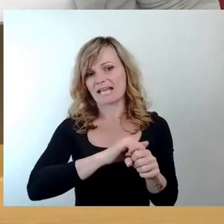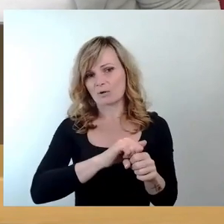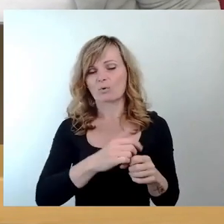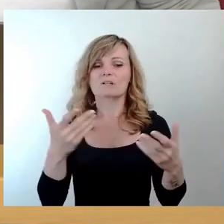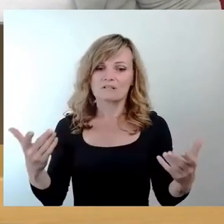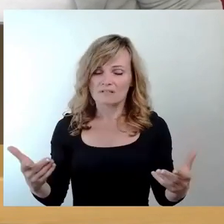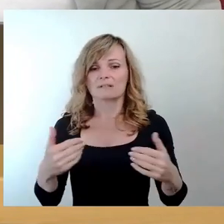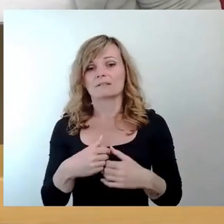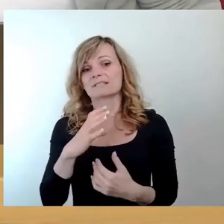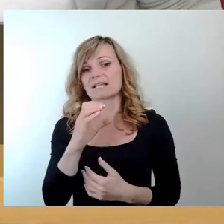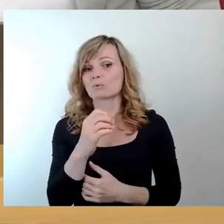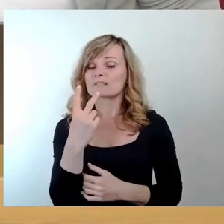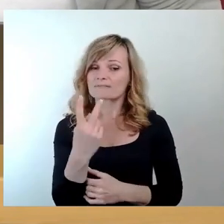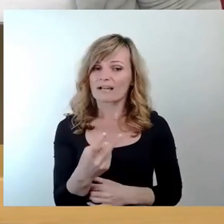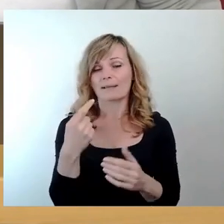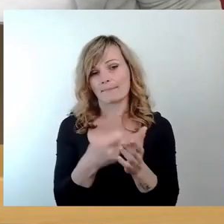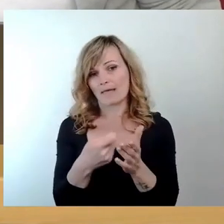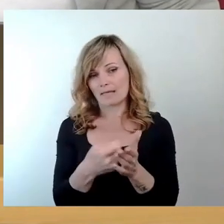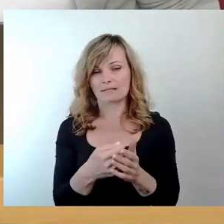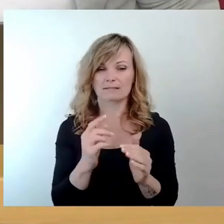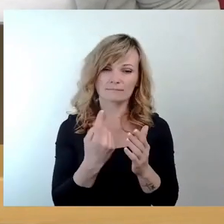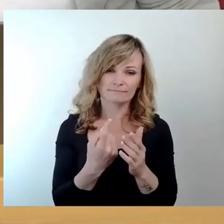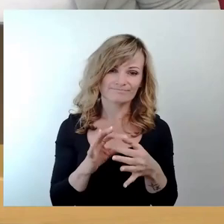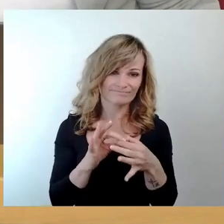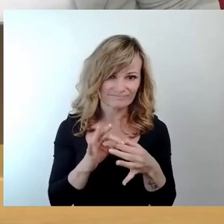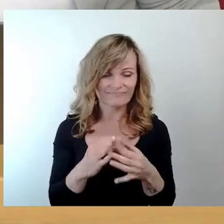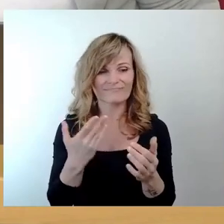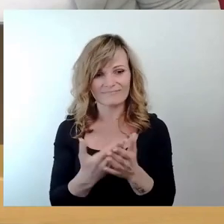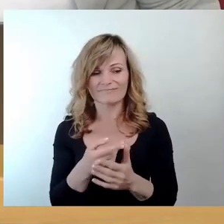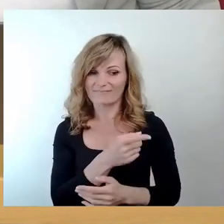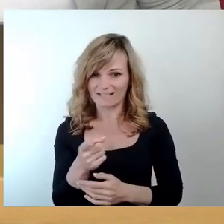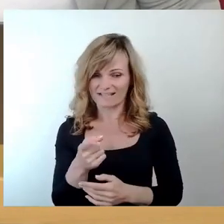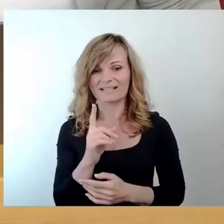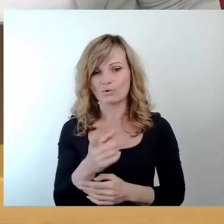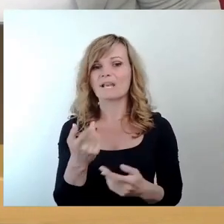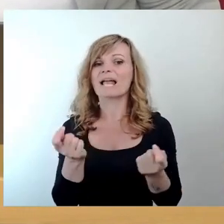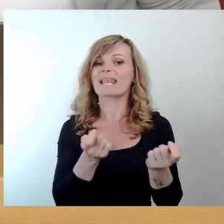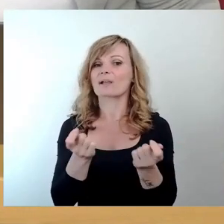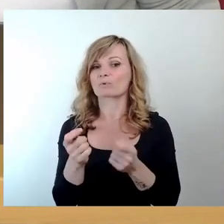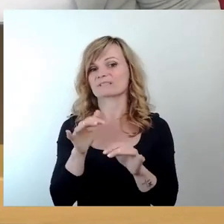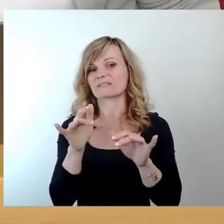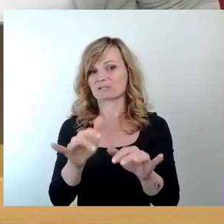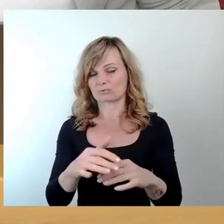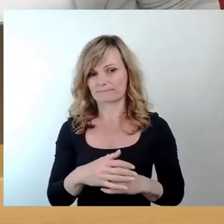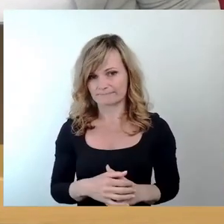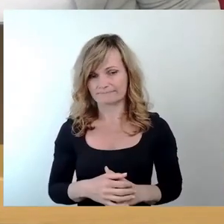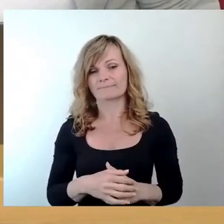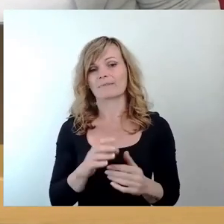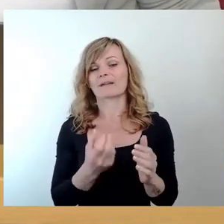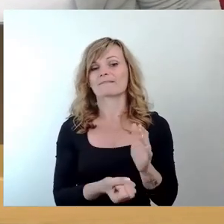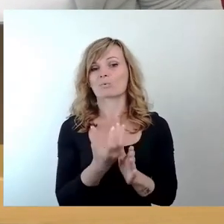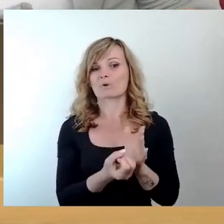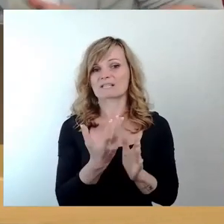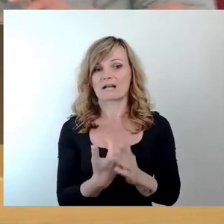CO2-Bepreisung zu sagen, dass die eine Lenkungswirkung haben soll, auf verursachergerechte Allokation der Kosten.